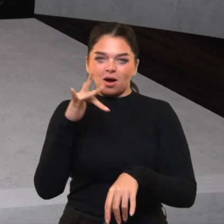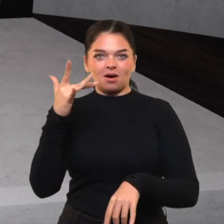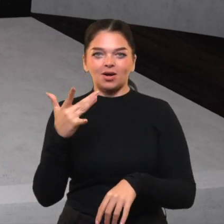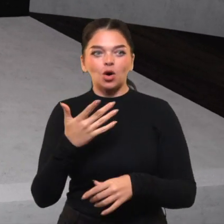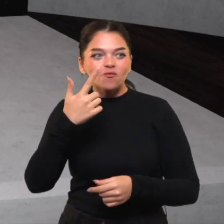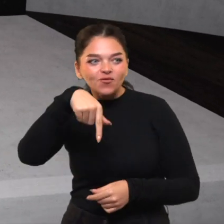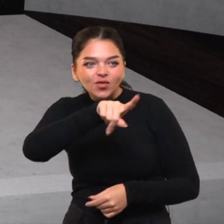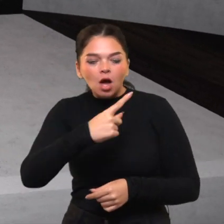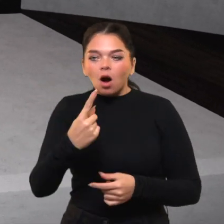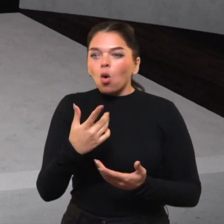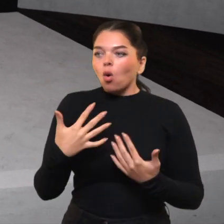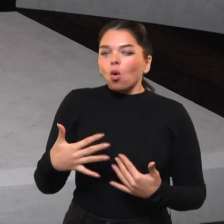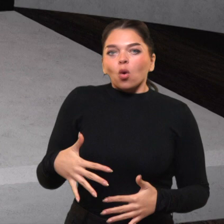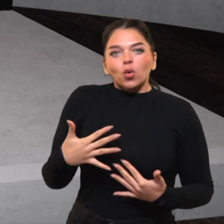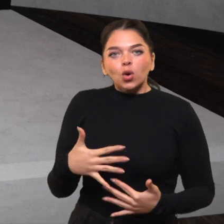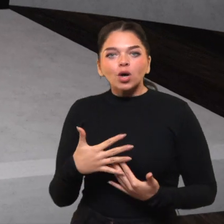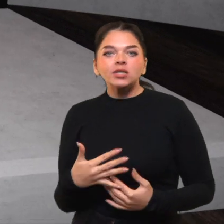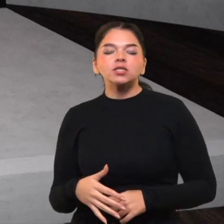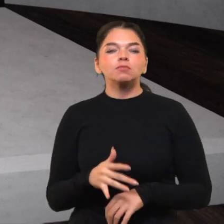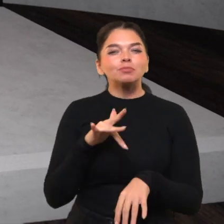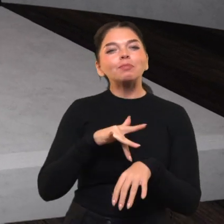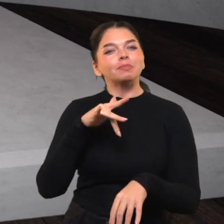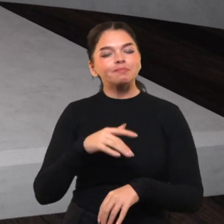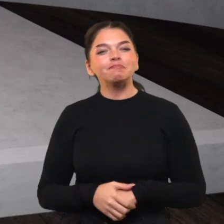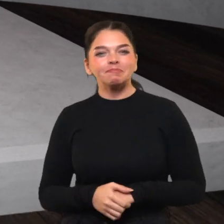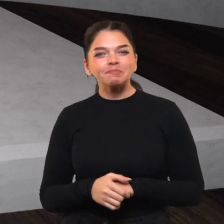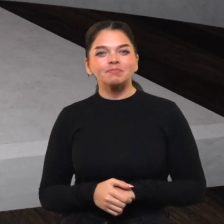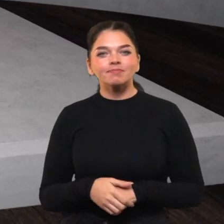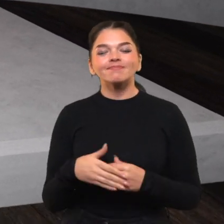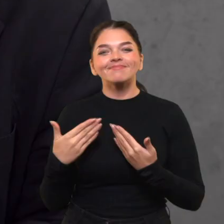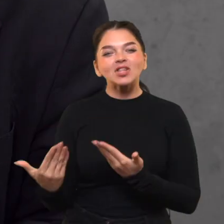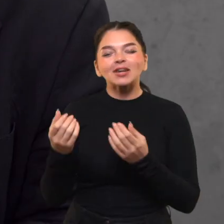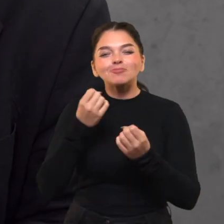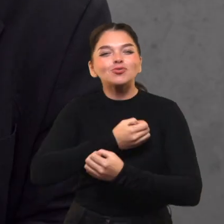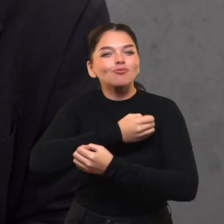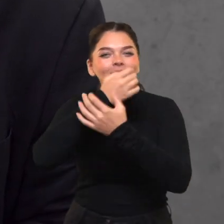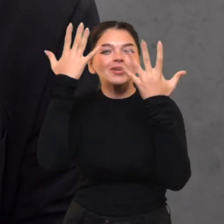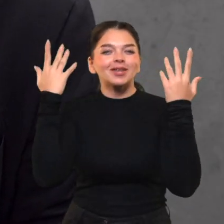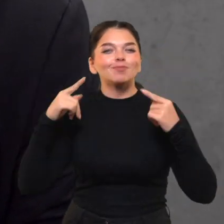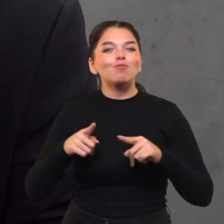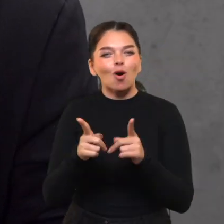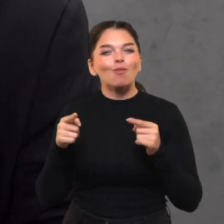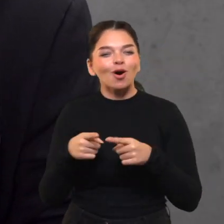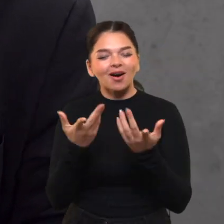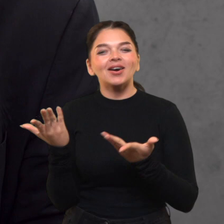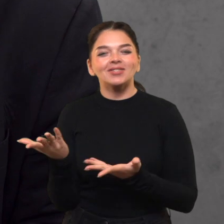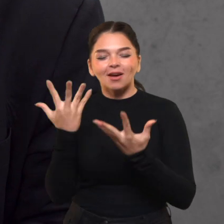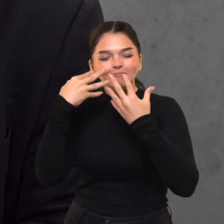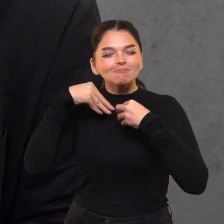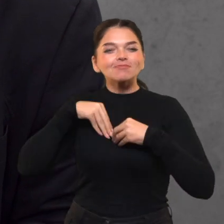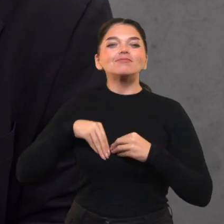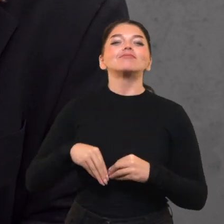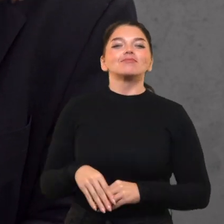netikėtai tokius dalykus, kuris perverčia širdys. va, man atrodo, tai yra ta šviesos propaganda,